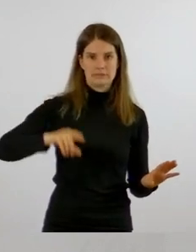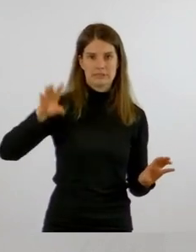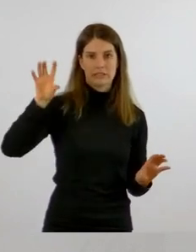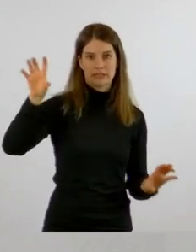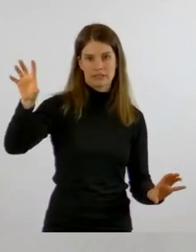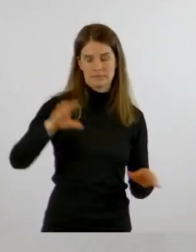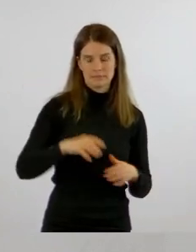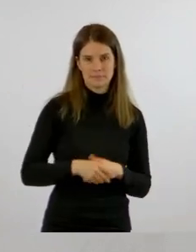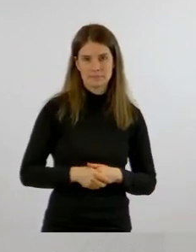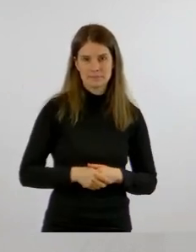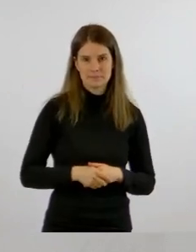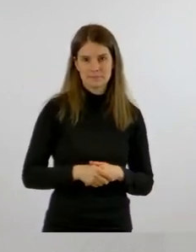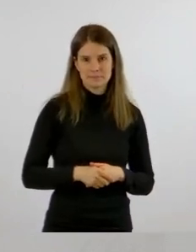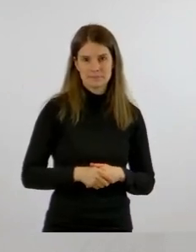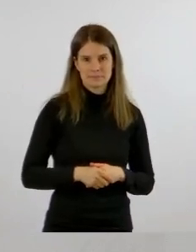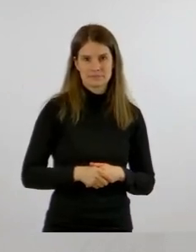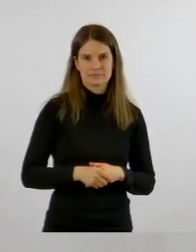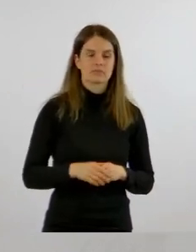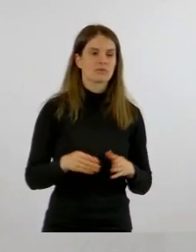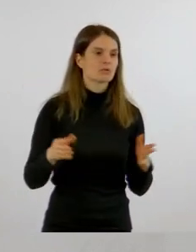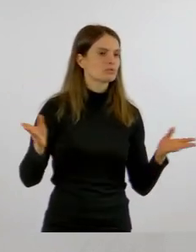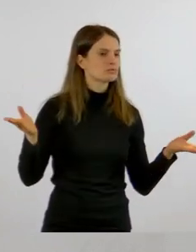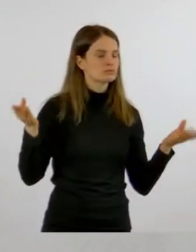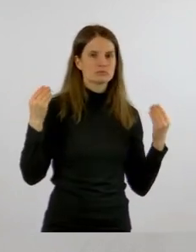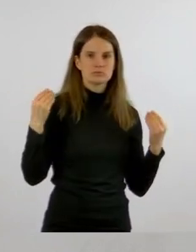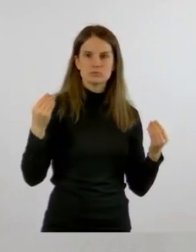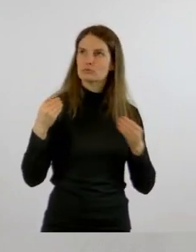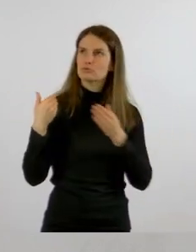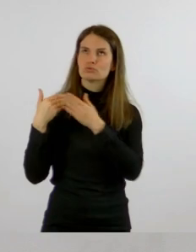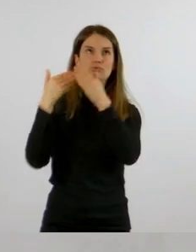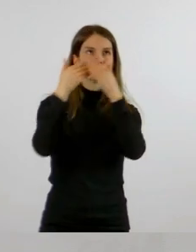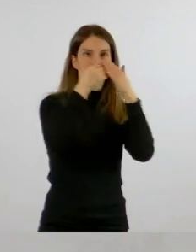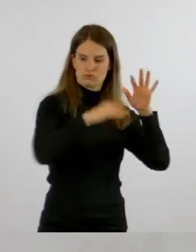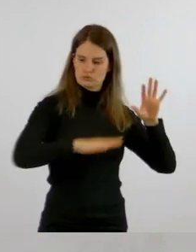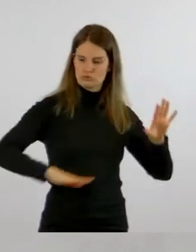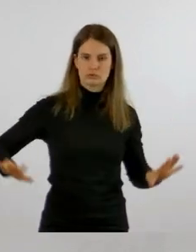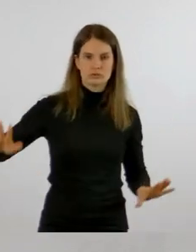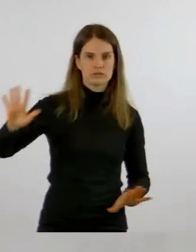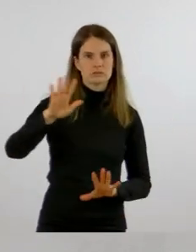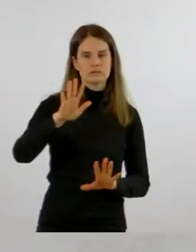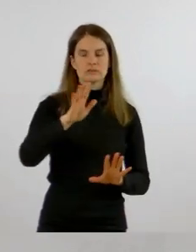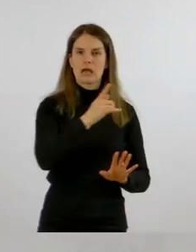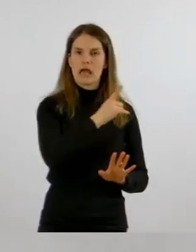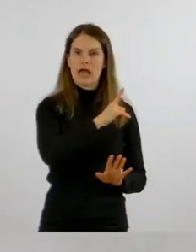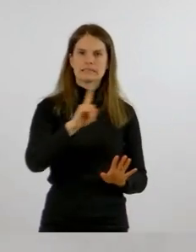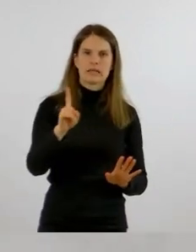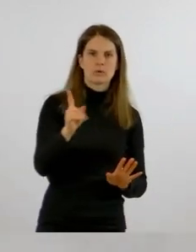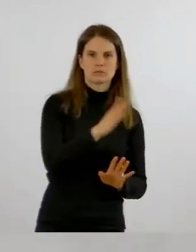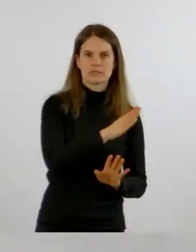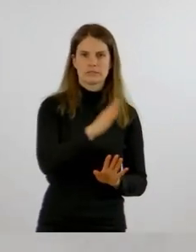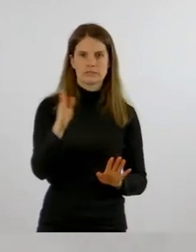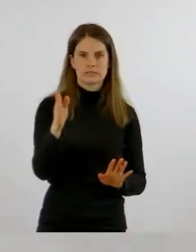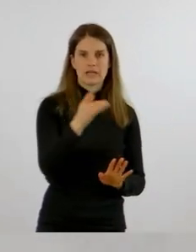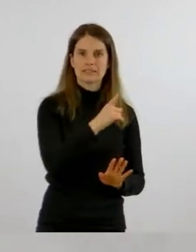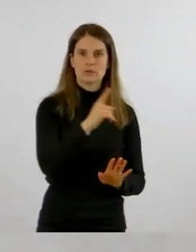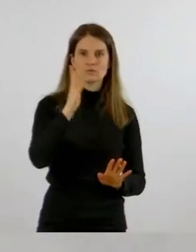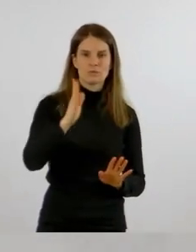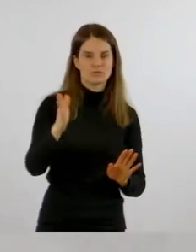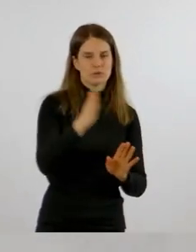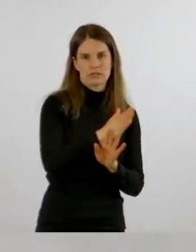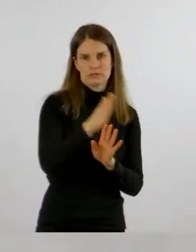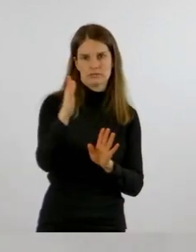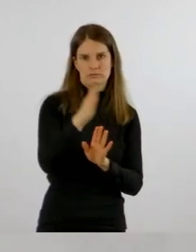Die meisten unserer Nachbarn liegen bei einer Inzidenz zwischen 1.000 und 1.500,